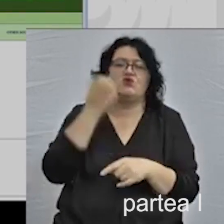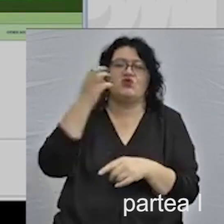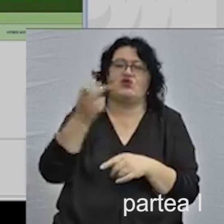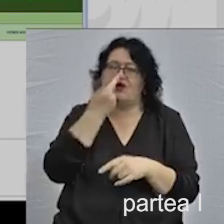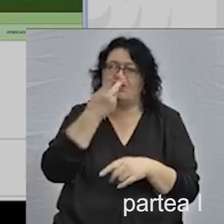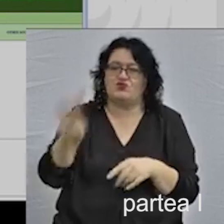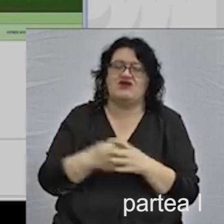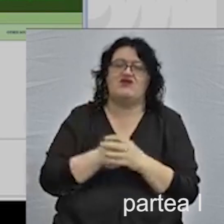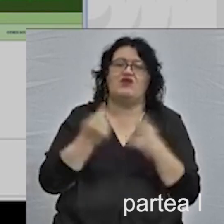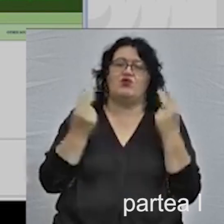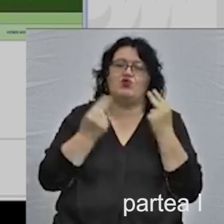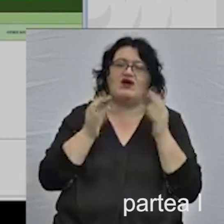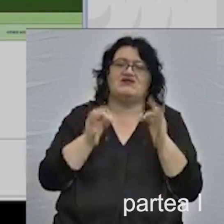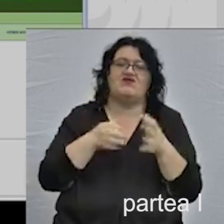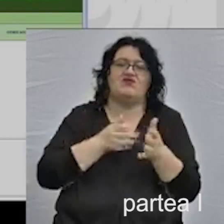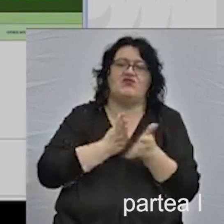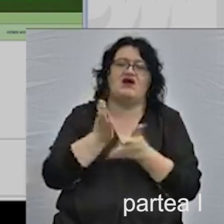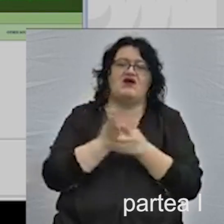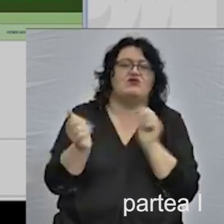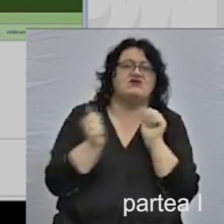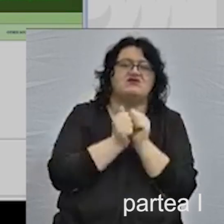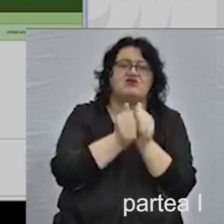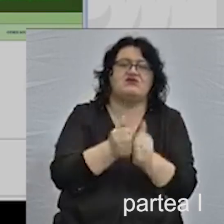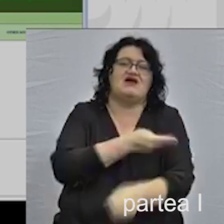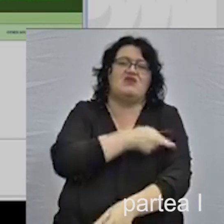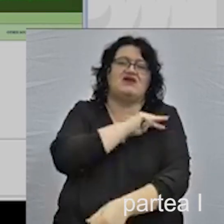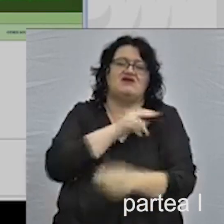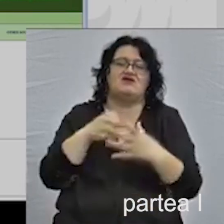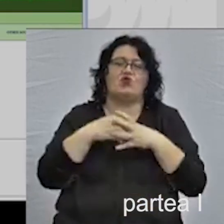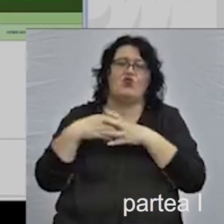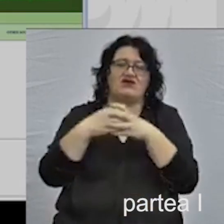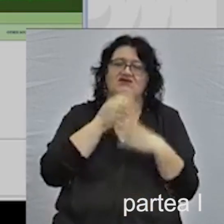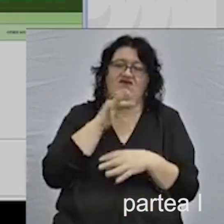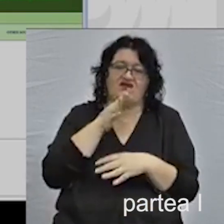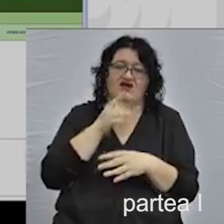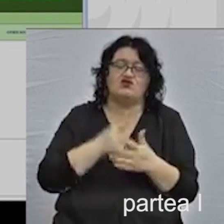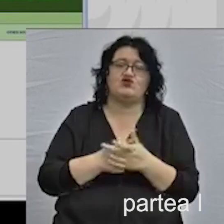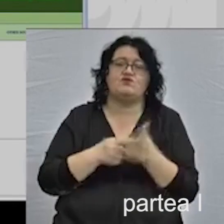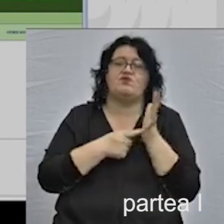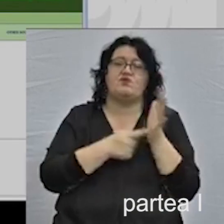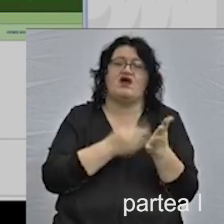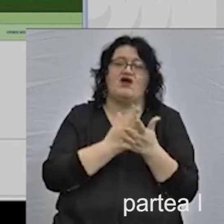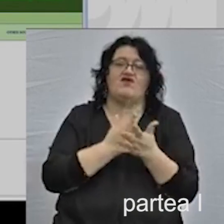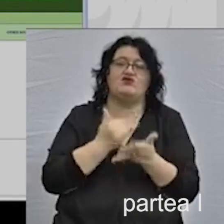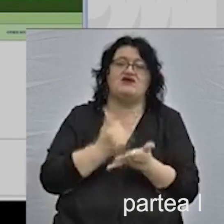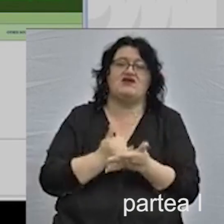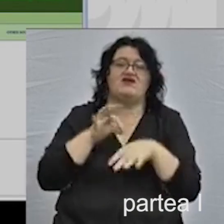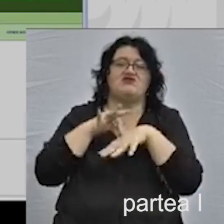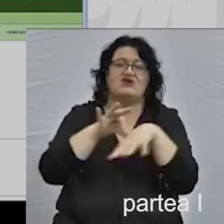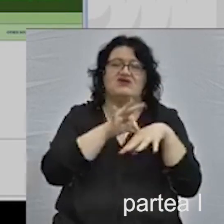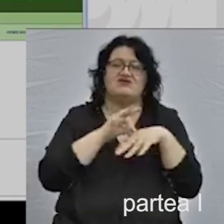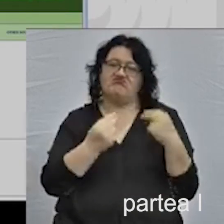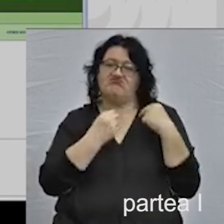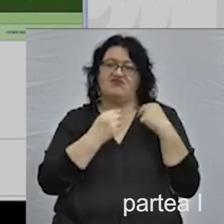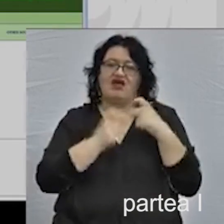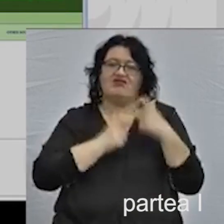avut onoarea de a fi peste tot însoțiți de reprezentanții comunității evreiești. Ei au fost adevărați ghizi pentru